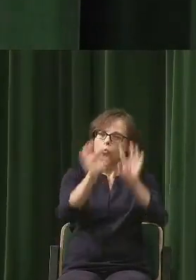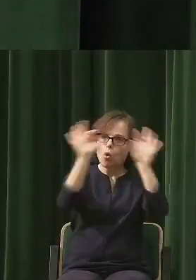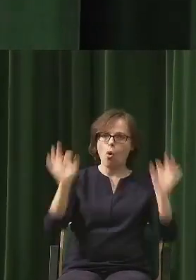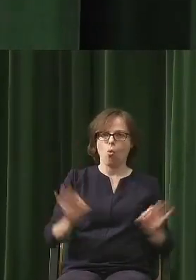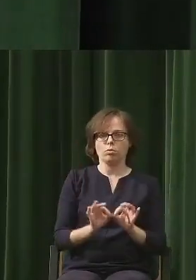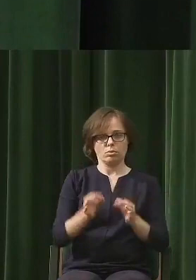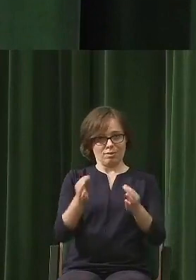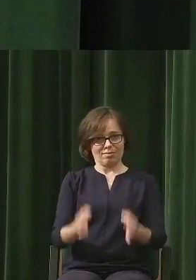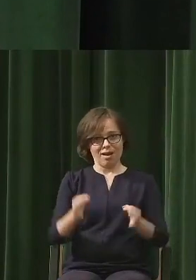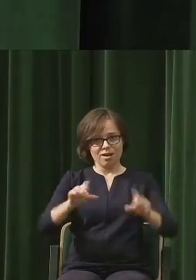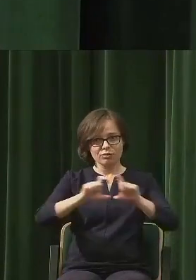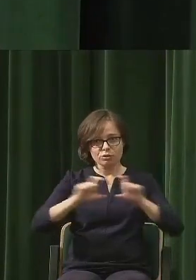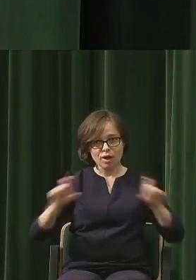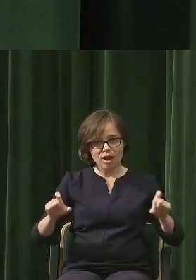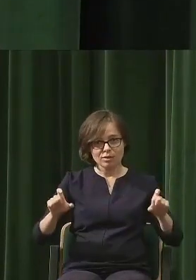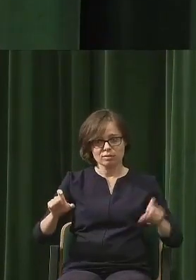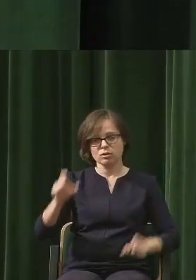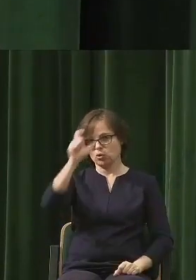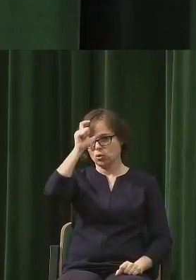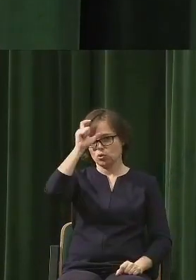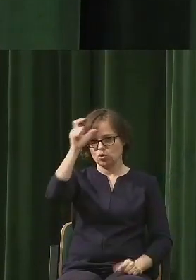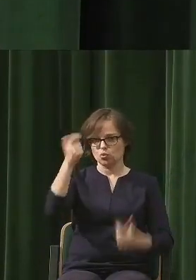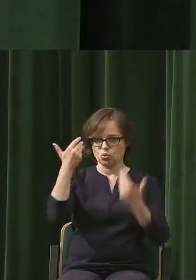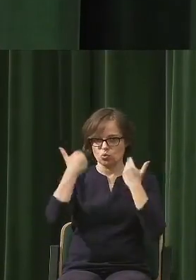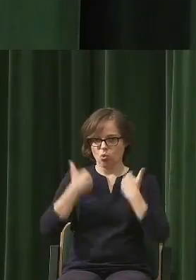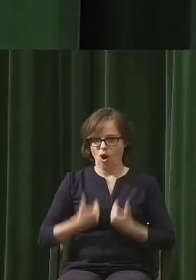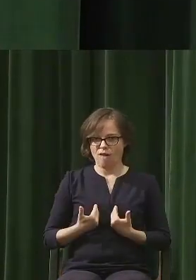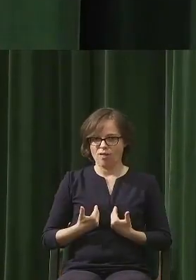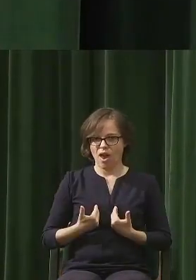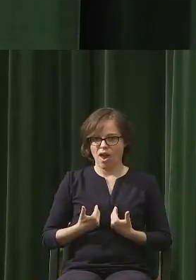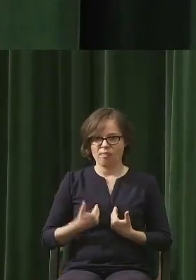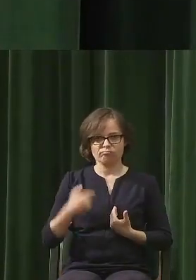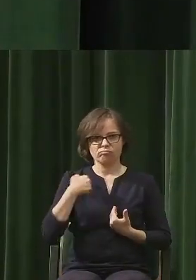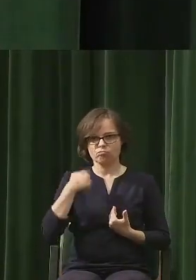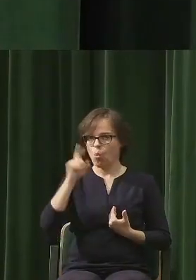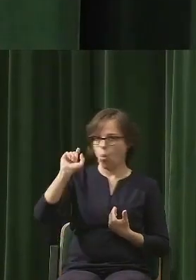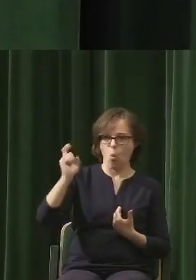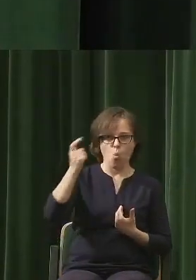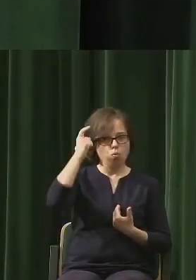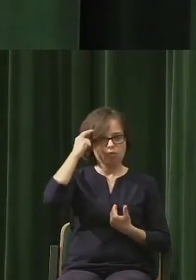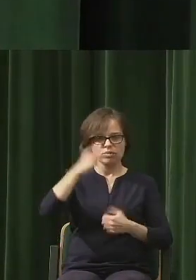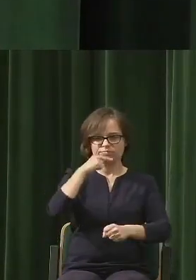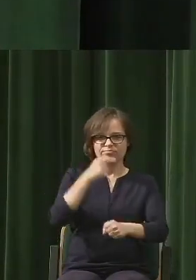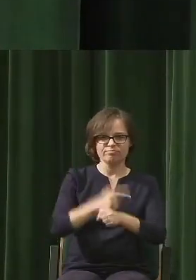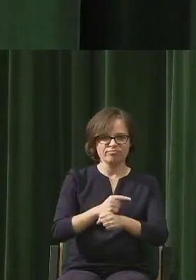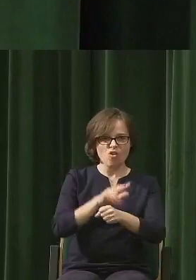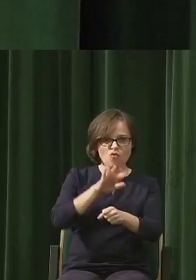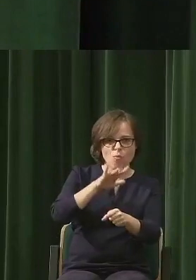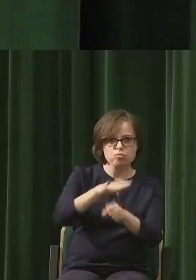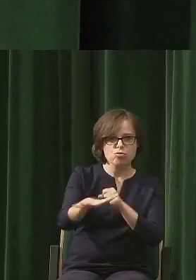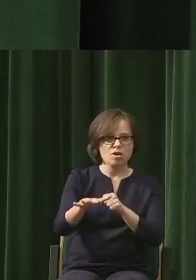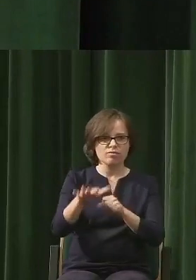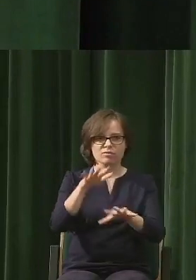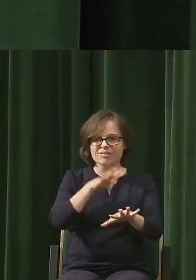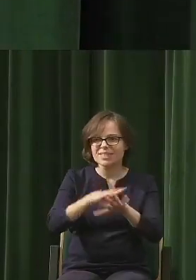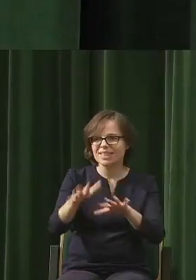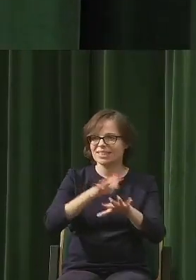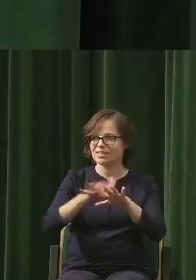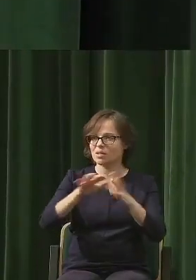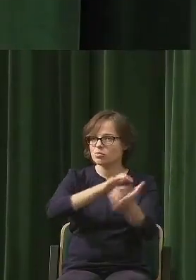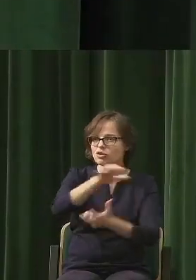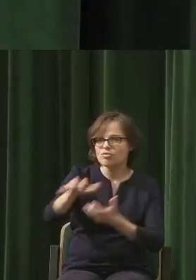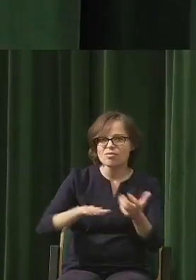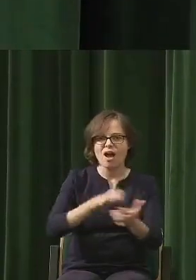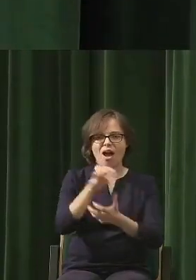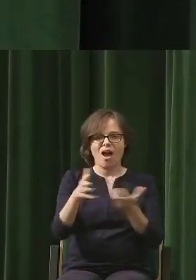że oto żyjemy w czasach, w których człowiek stał się główną siłą sprawczą kształtowania geoekosystemu całego, nie tylko